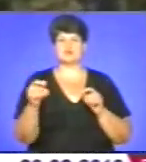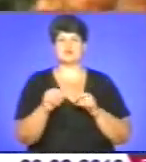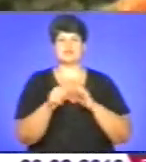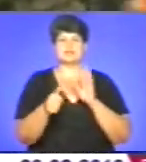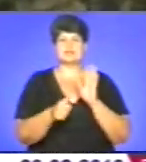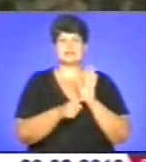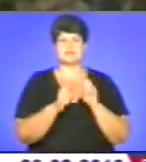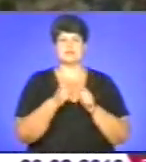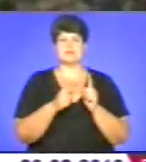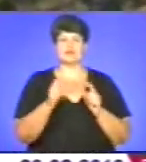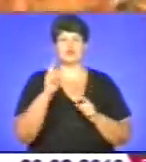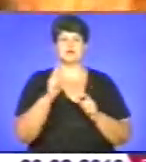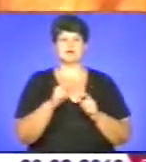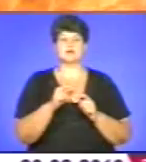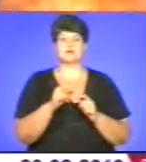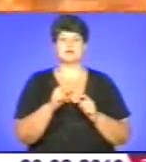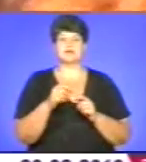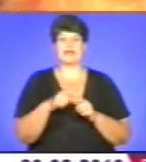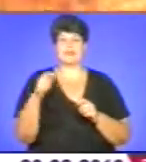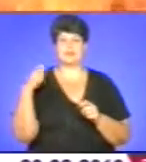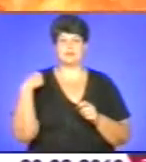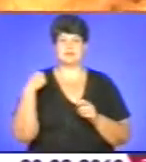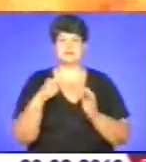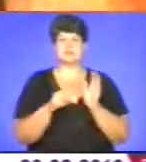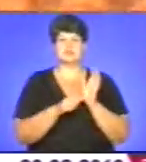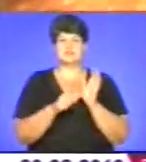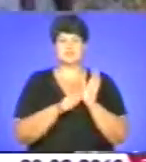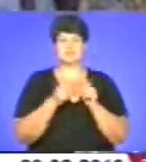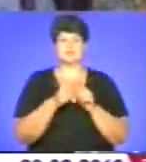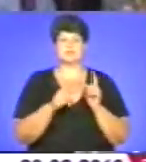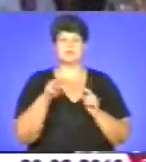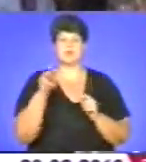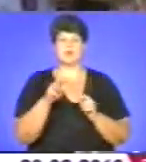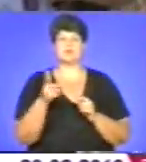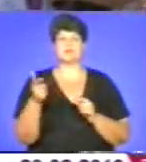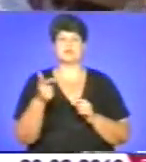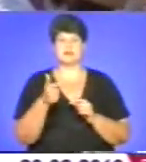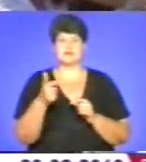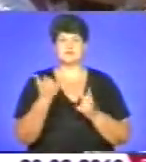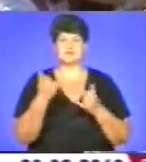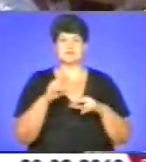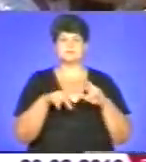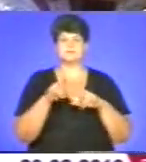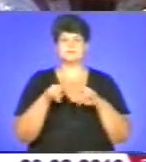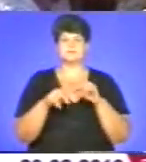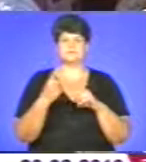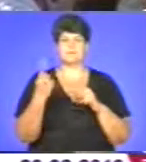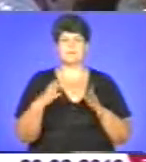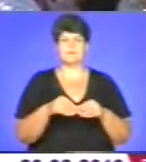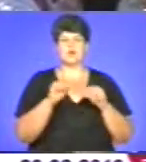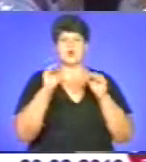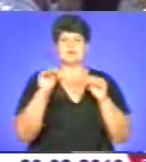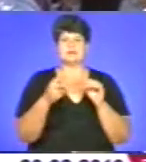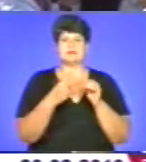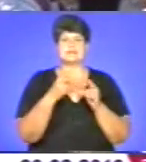кілометрів, загальною вартістю 7 мільйонів гривень. Нині впроваджено в дію першу чергу будівництва, прокладено майже